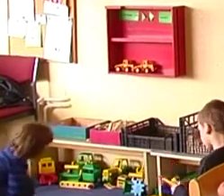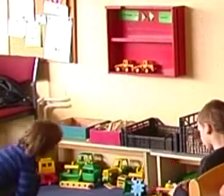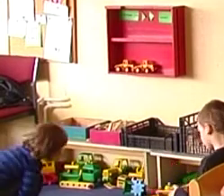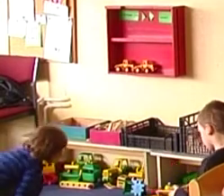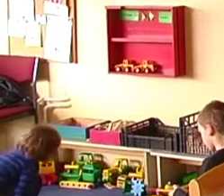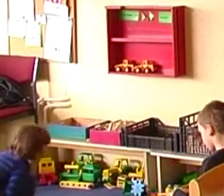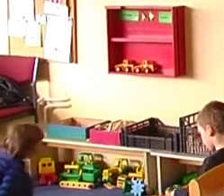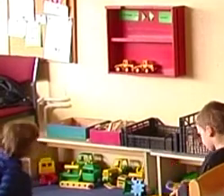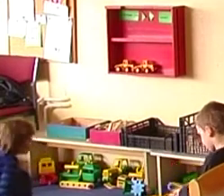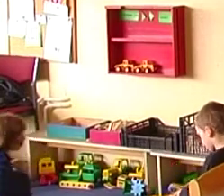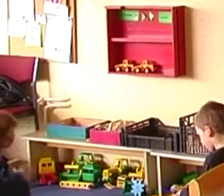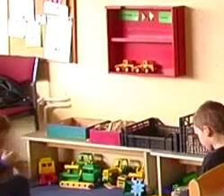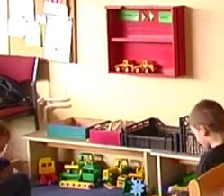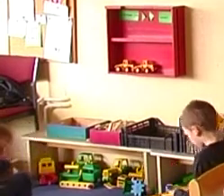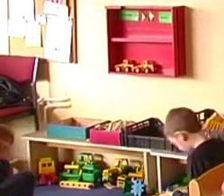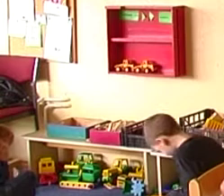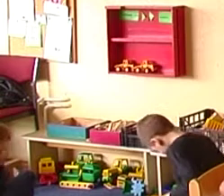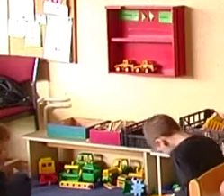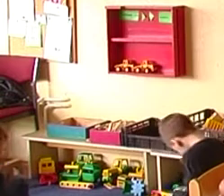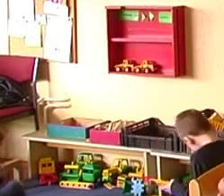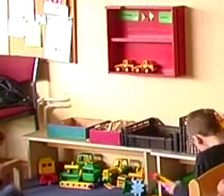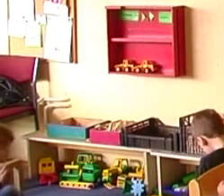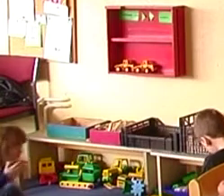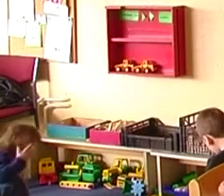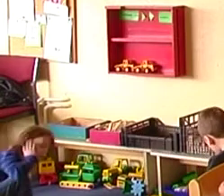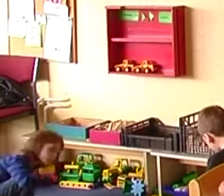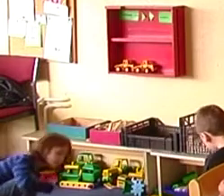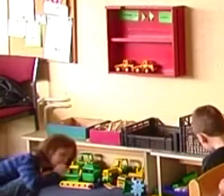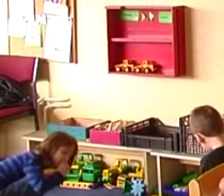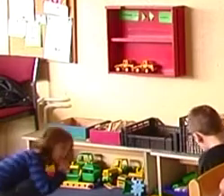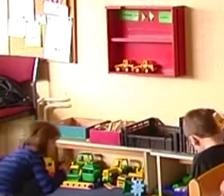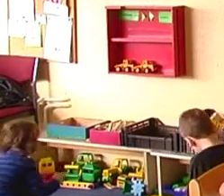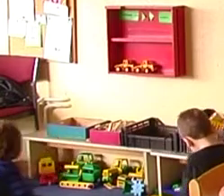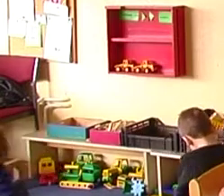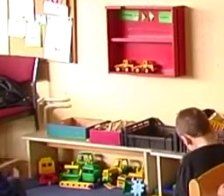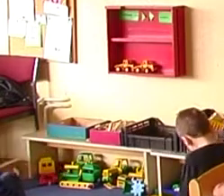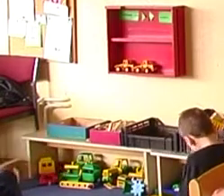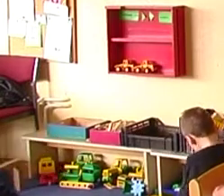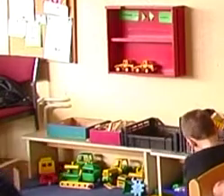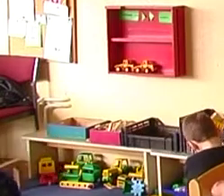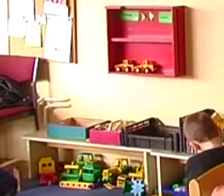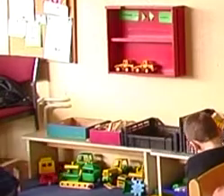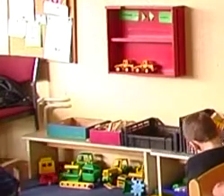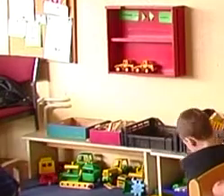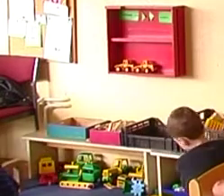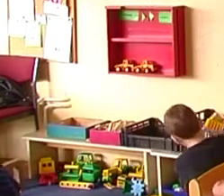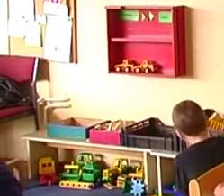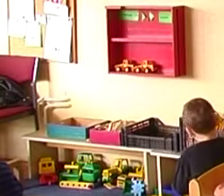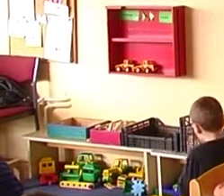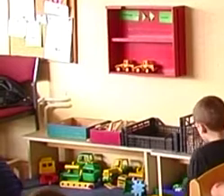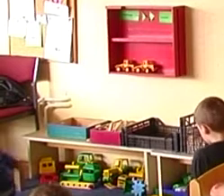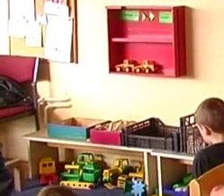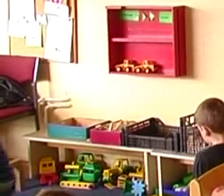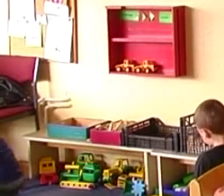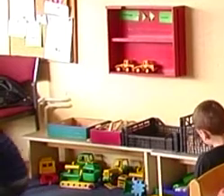je više upoznat s tom problematikom, to je više onda otvoren za suradnju i za rad s takovom djecom.